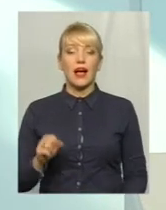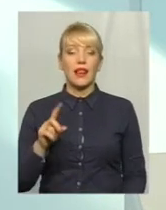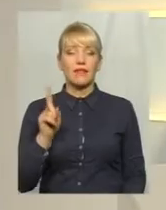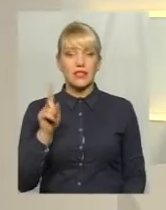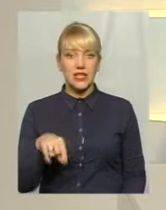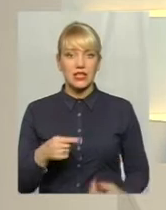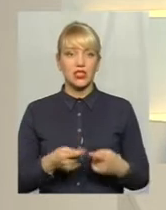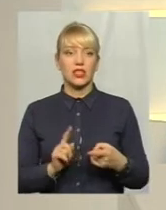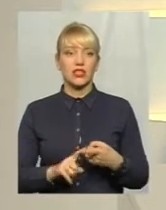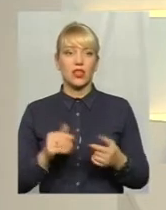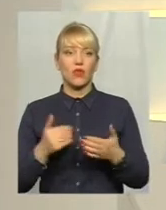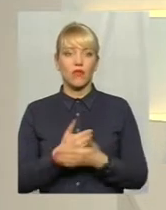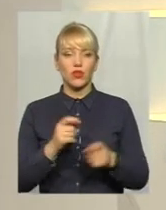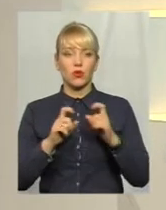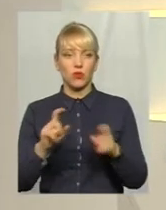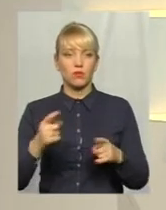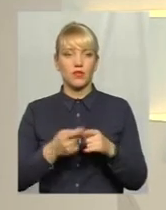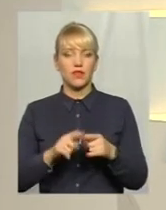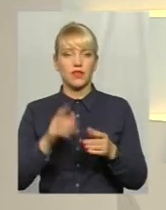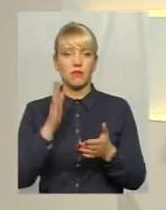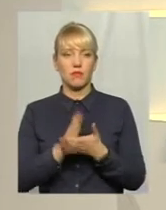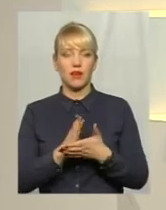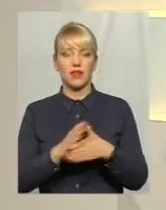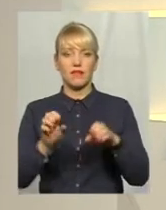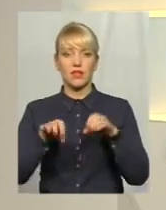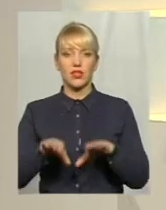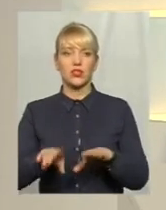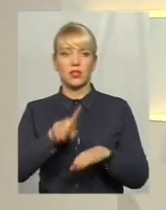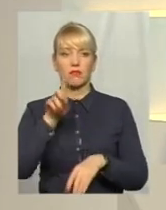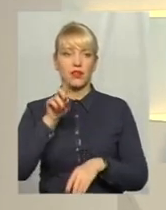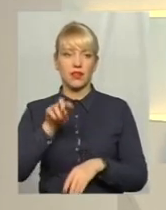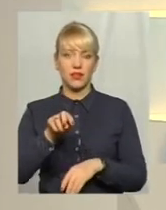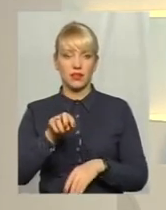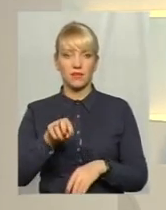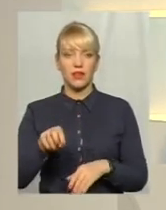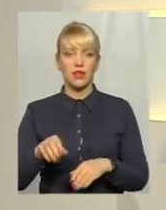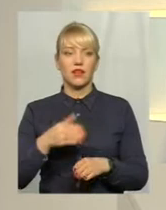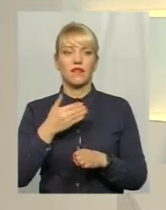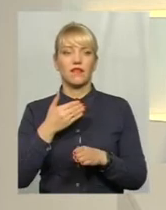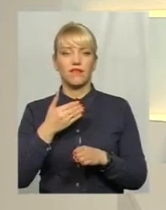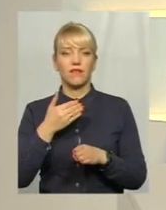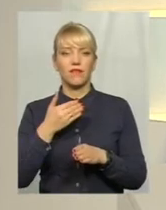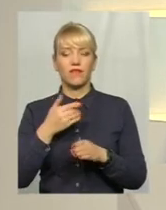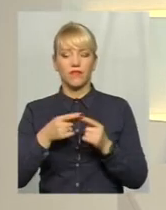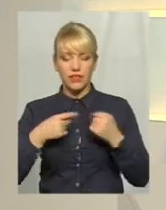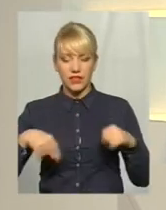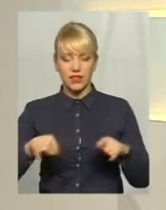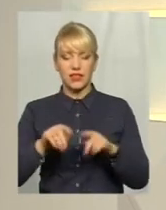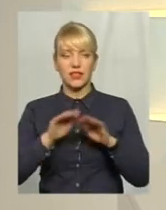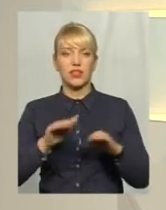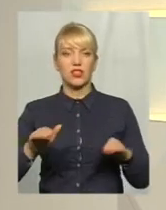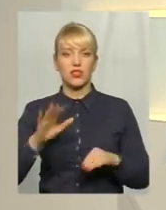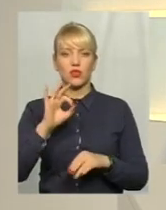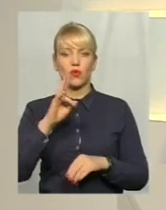просто цей новий корпус, він має вирішити питання відділення дитячої онкології. Ми вже не раз з вами у цій